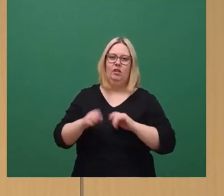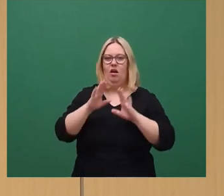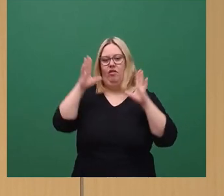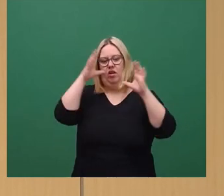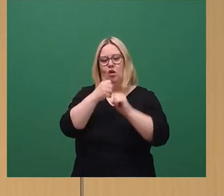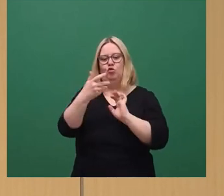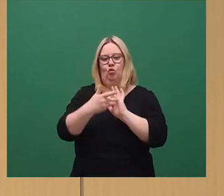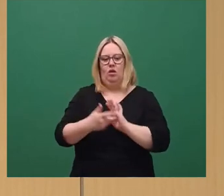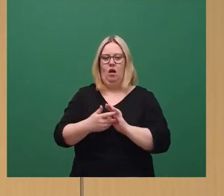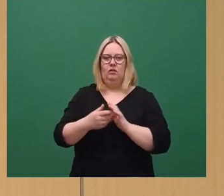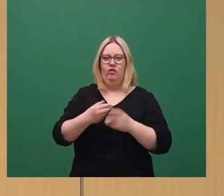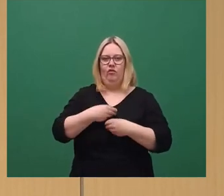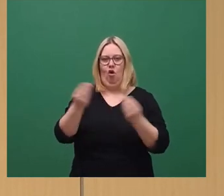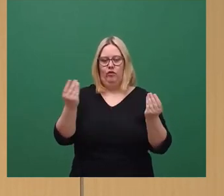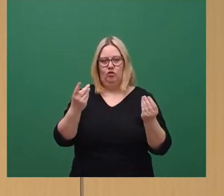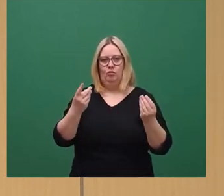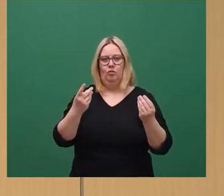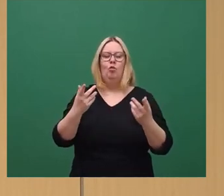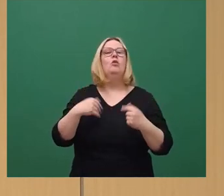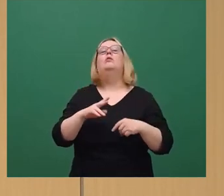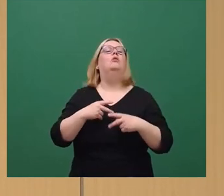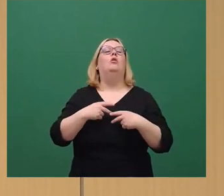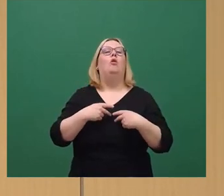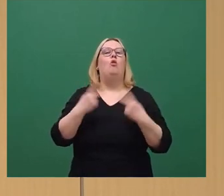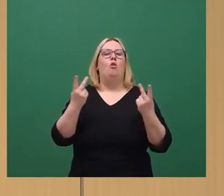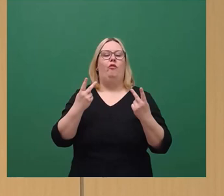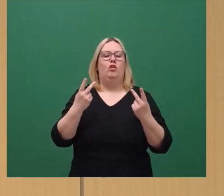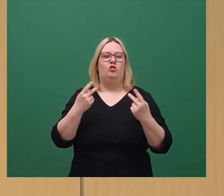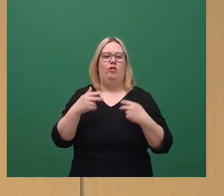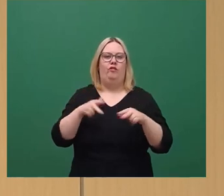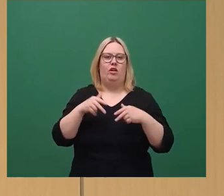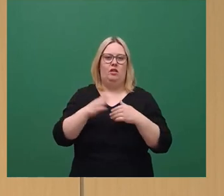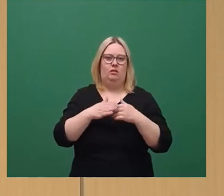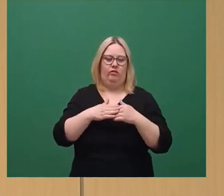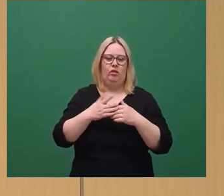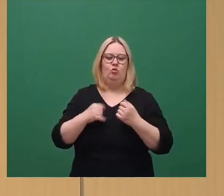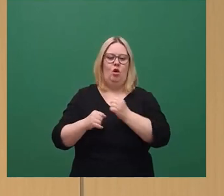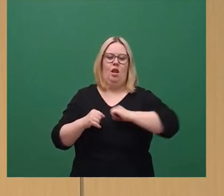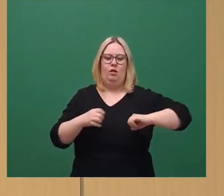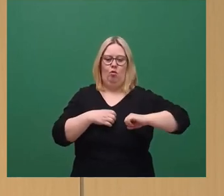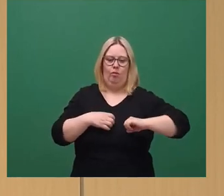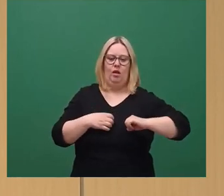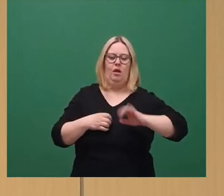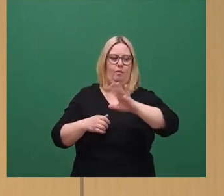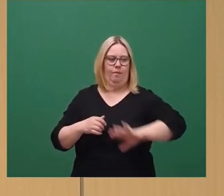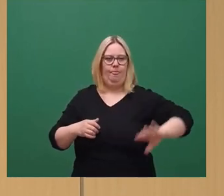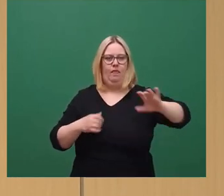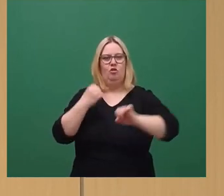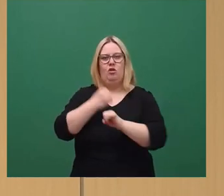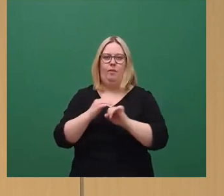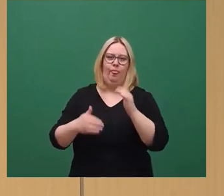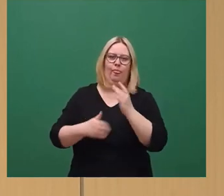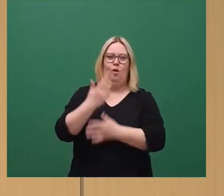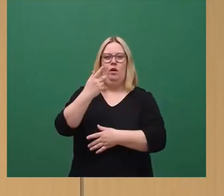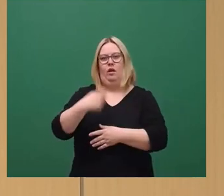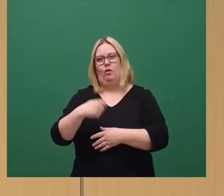ab. Der ÖPNV in Dresden hat in Wirklichkeit nur ein Problem, und das ist die linke Stadtratsseite, die mit immer neuen kostspieligen